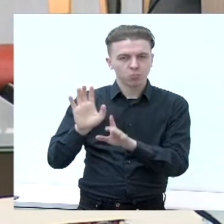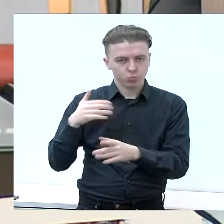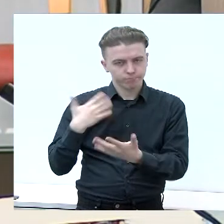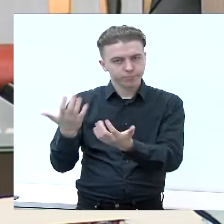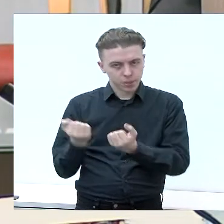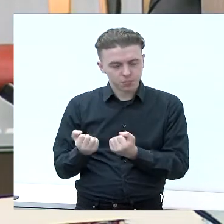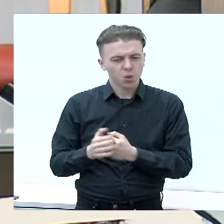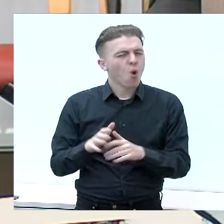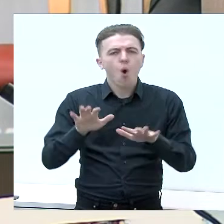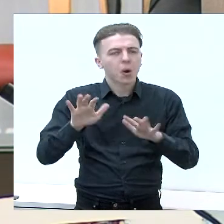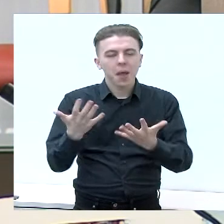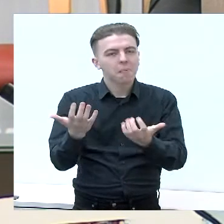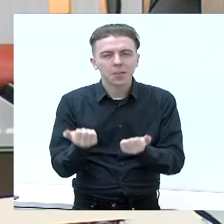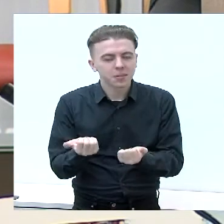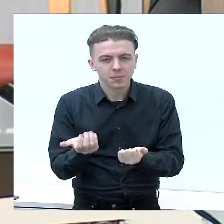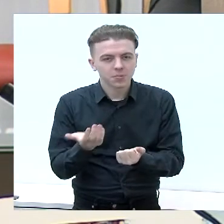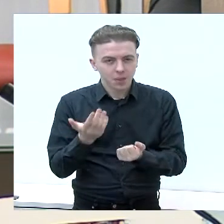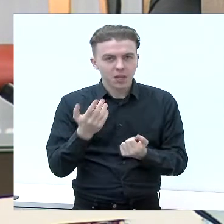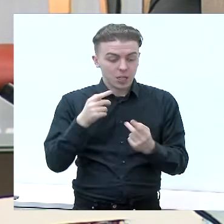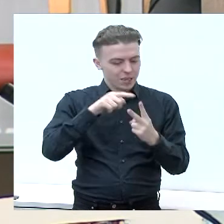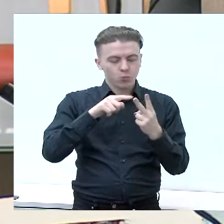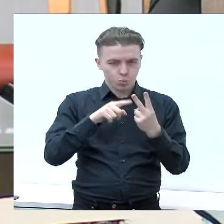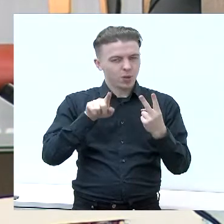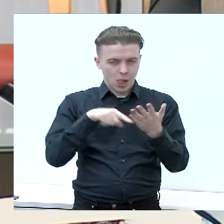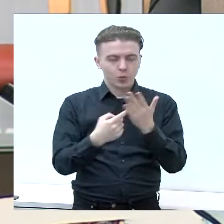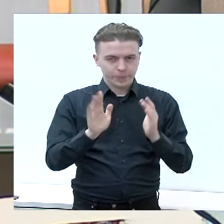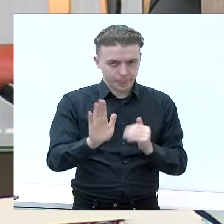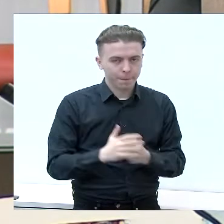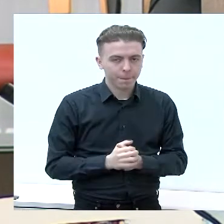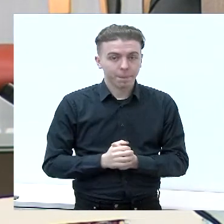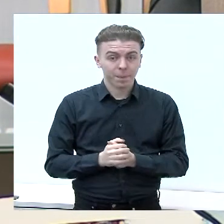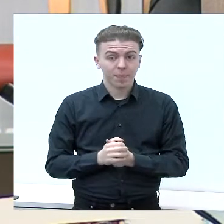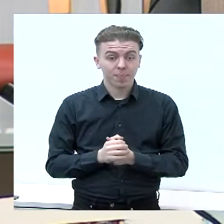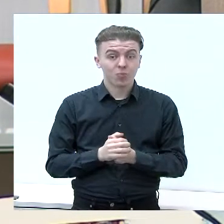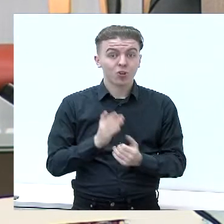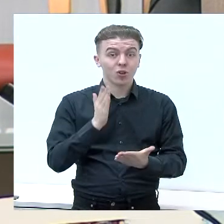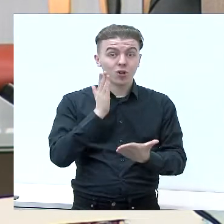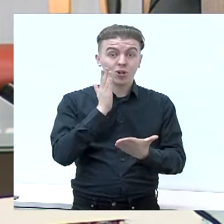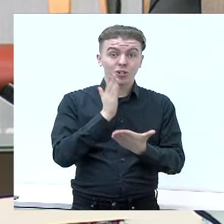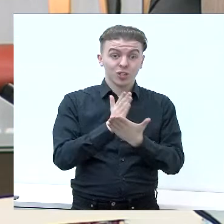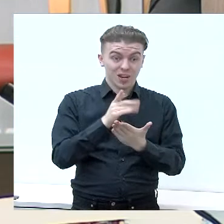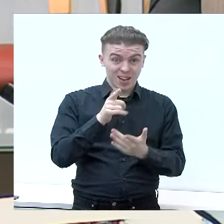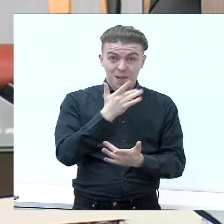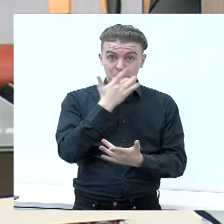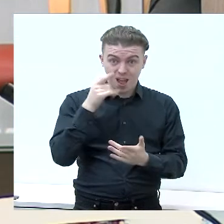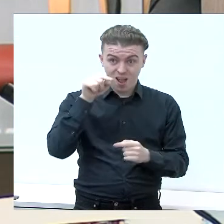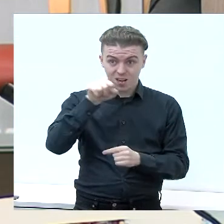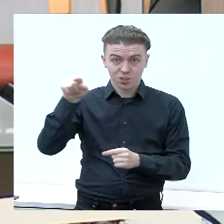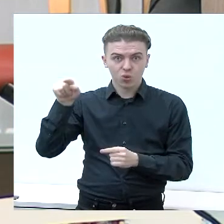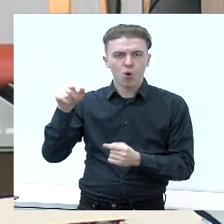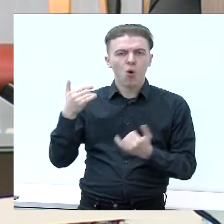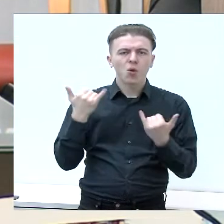Kaip tai darysite, bet iš dviejų dalių klausimas. Iš čia esančių partijų, kuriuom jau skrita